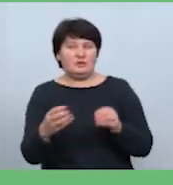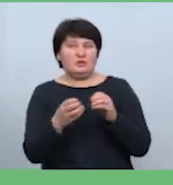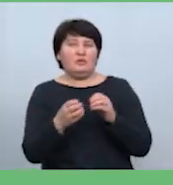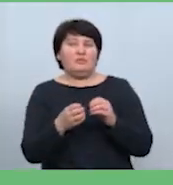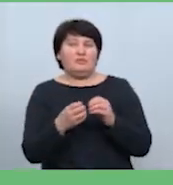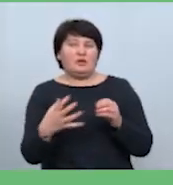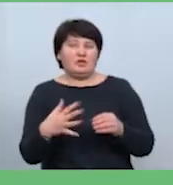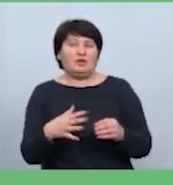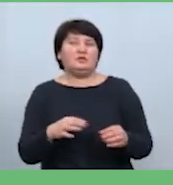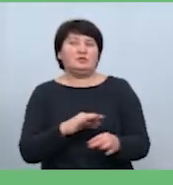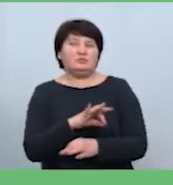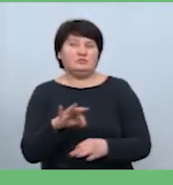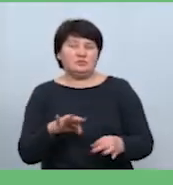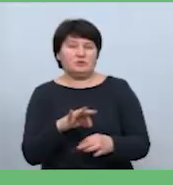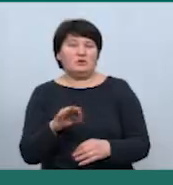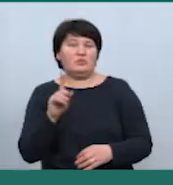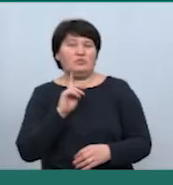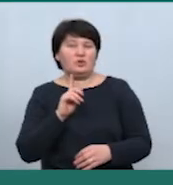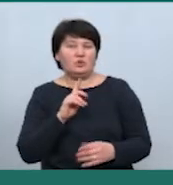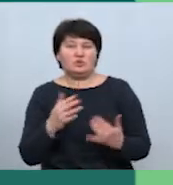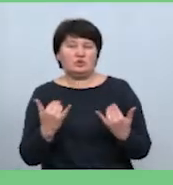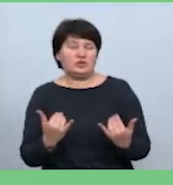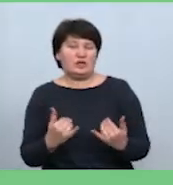вважені, просто зараз, ну, воно не на часті.